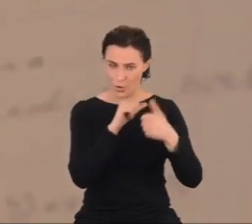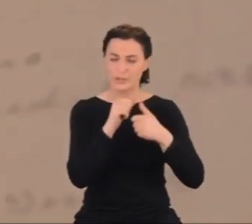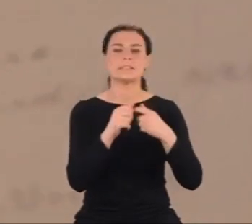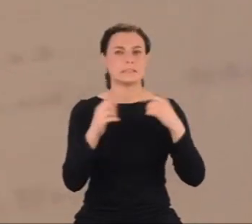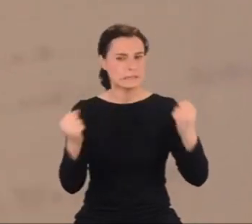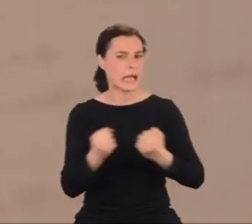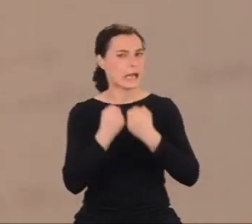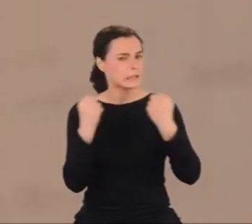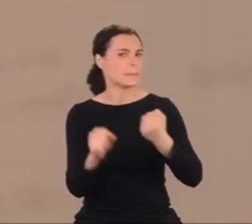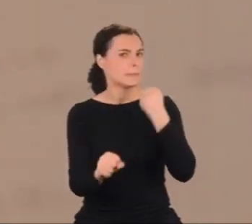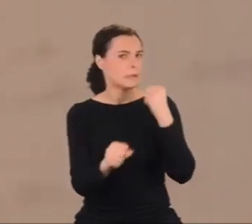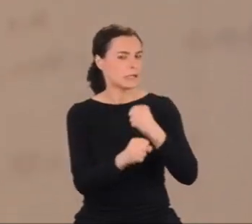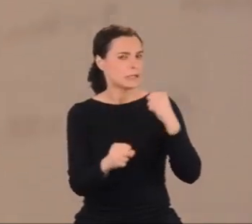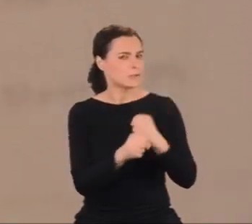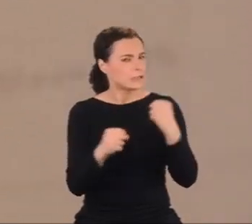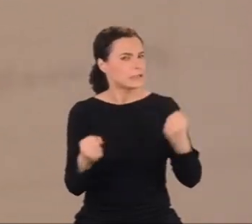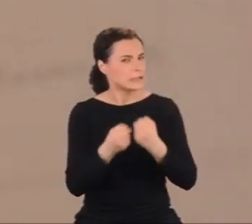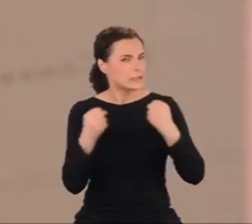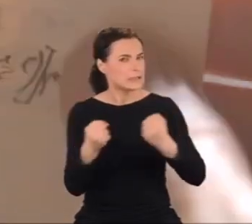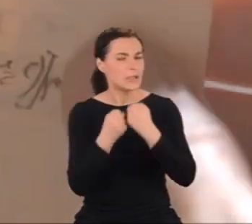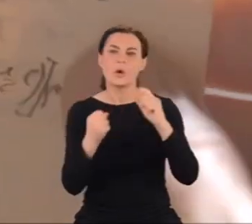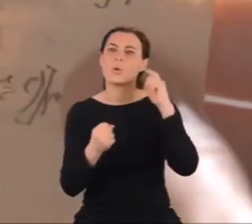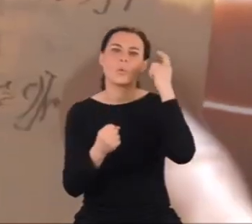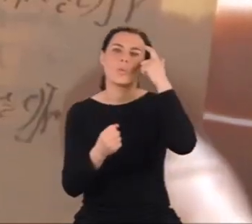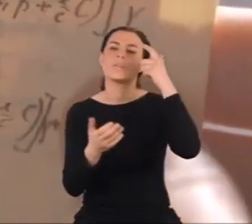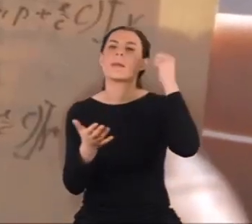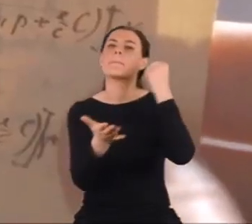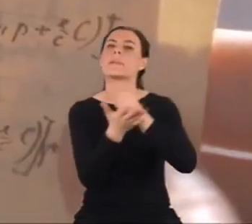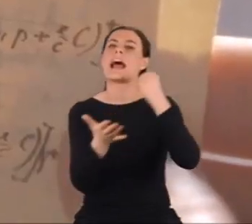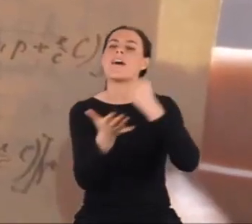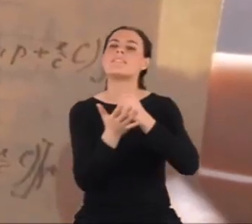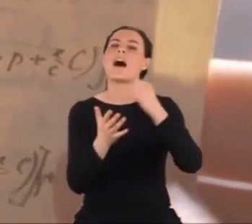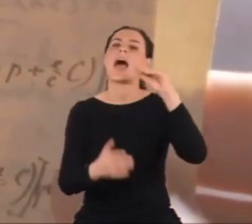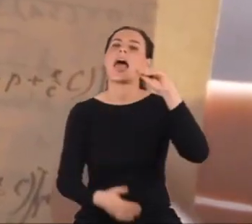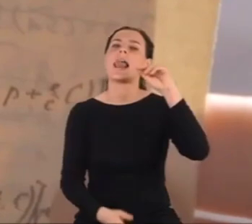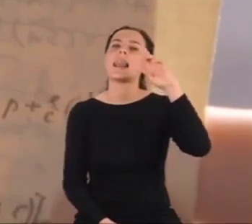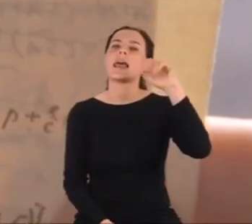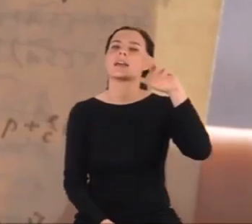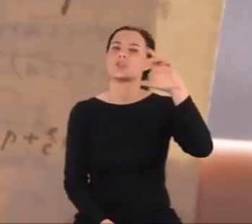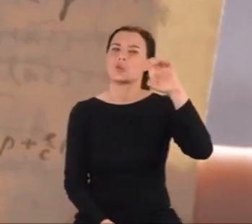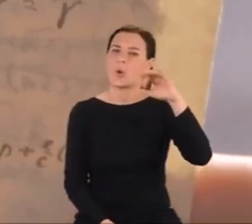intensywnie pracuje, skupiając się na prawach elektromagnetycznych.